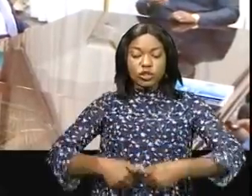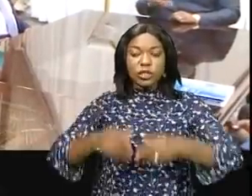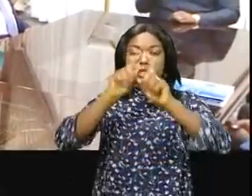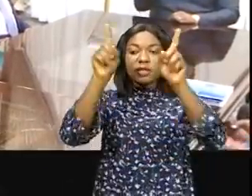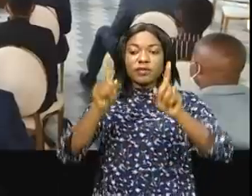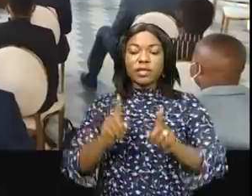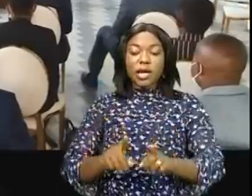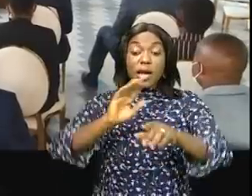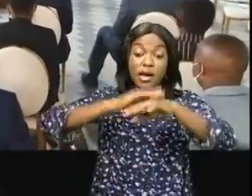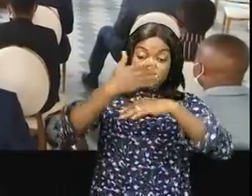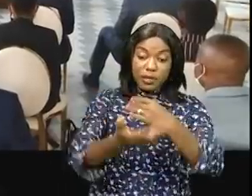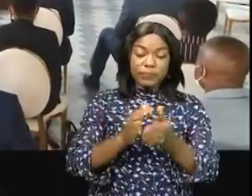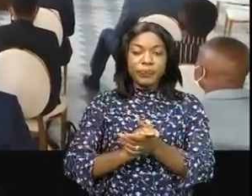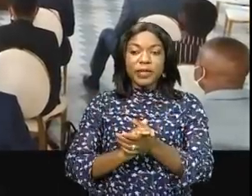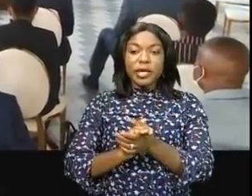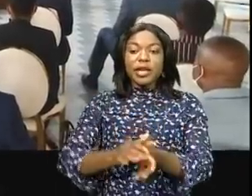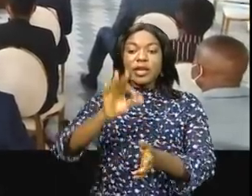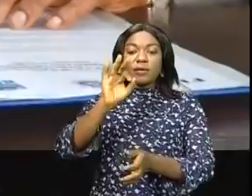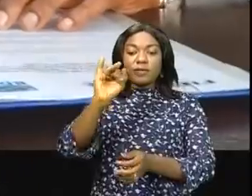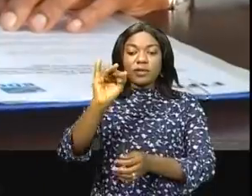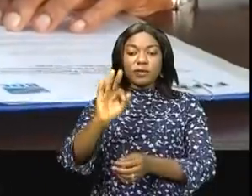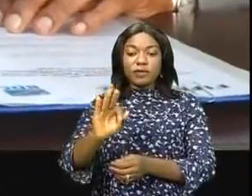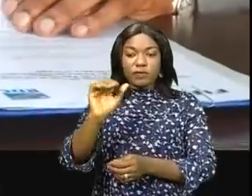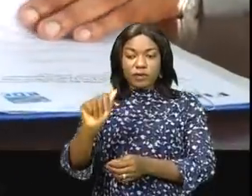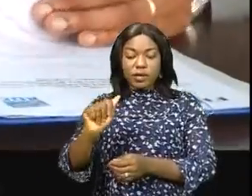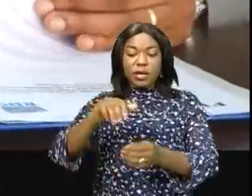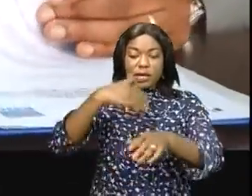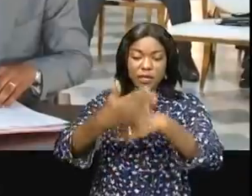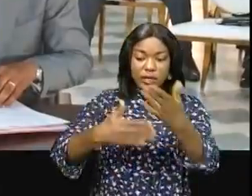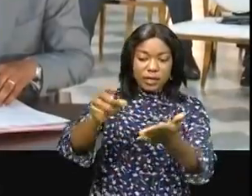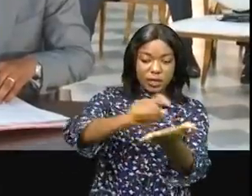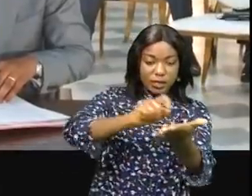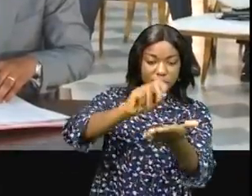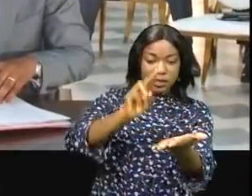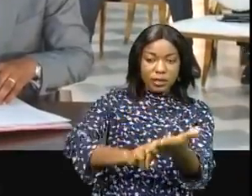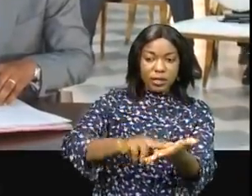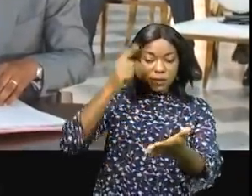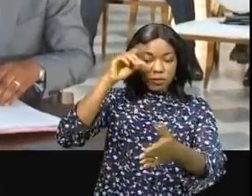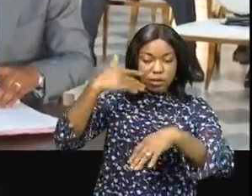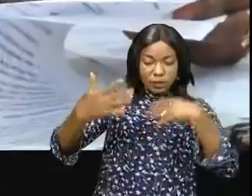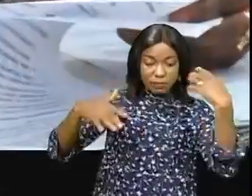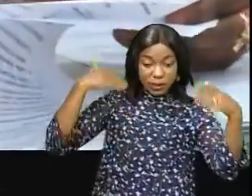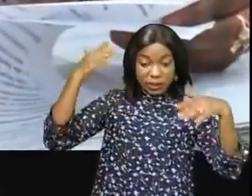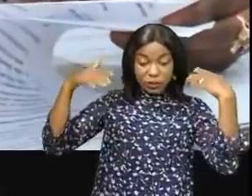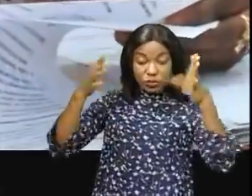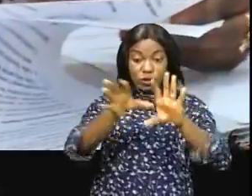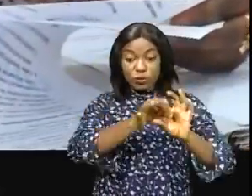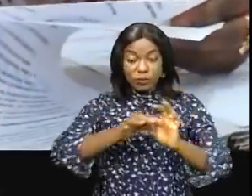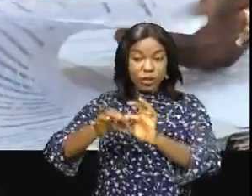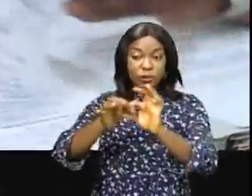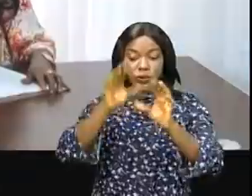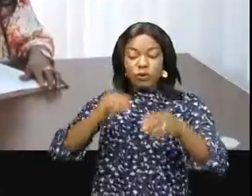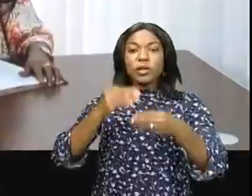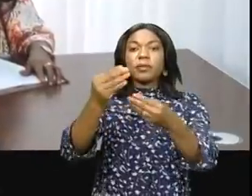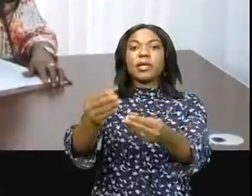Quelques heures plus tôt, la FIFA et la RDC ont signé la convention d'application du mémorandum d'entente de coopération sur la